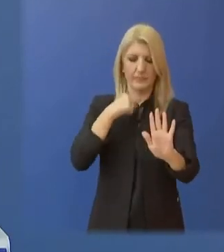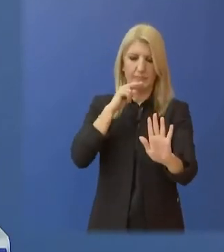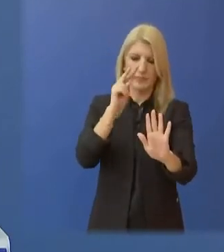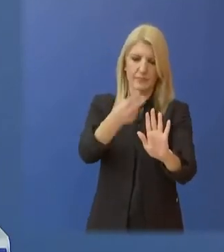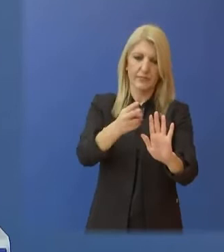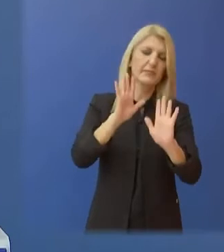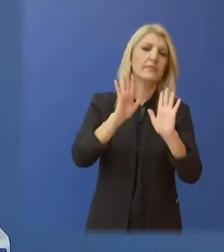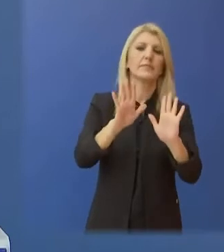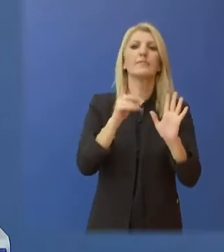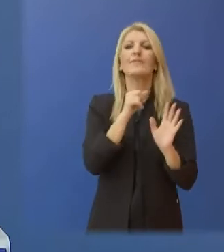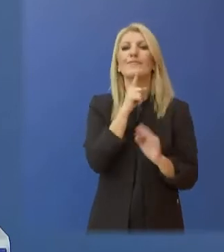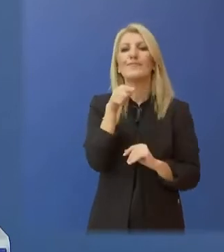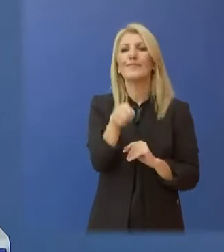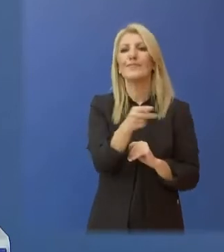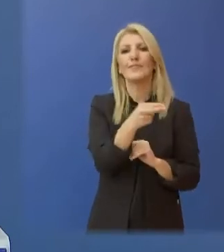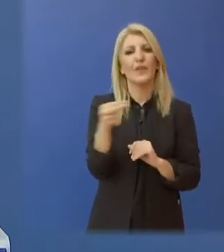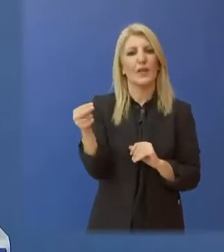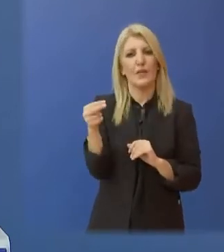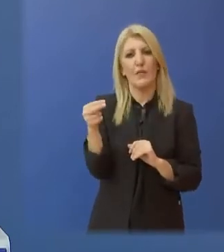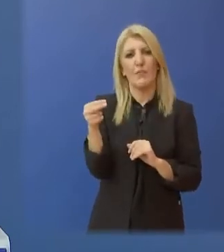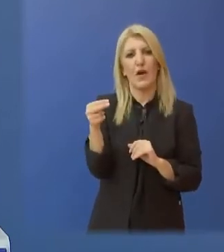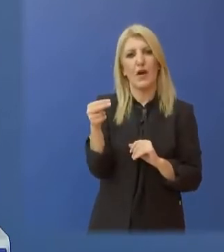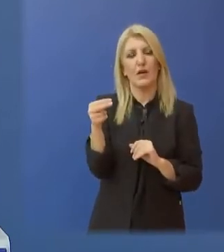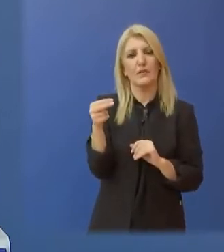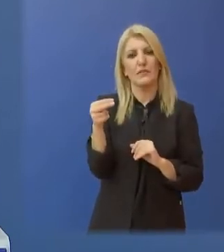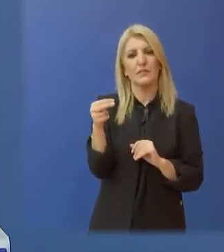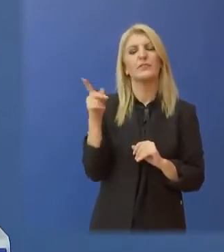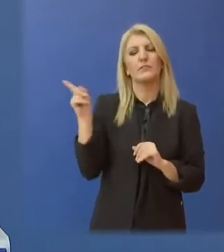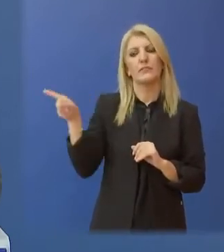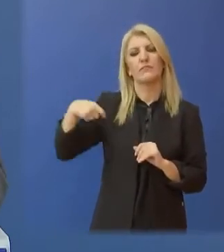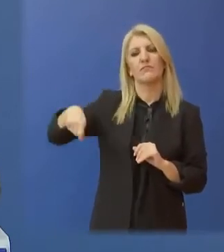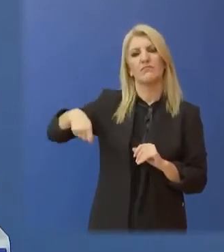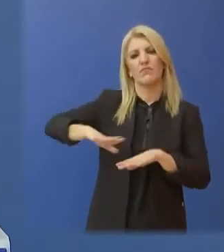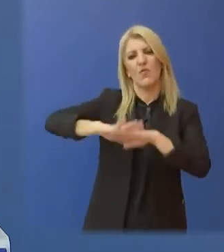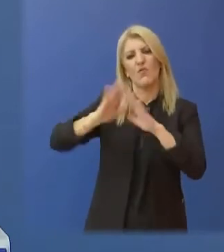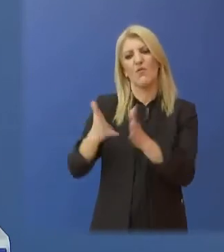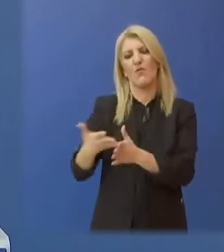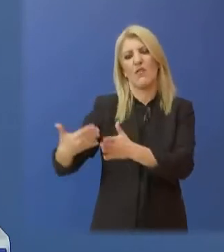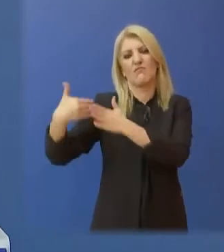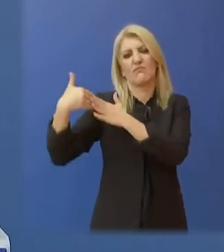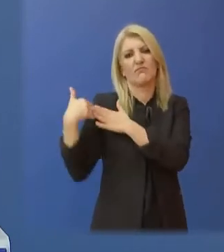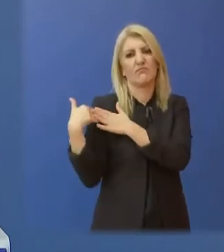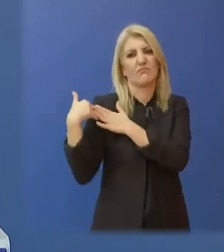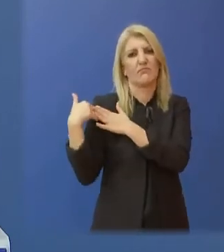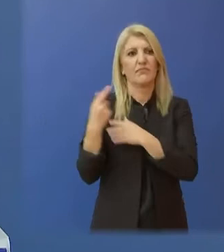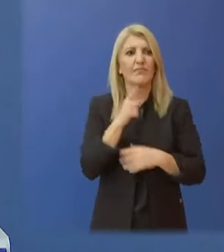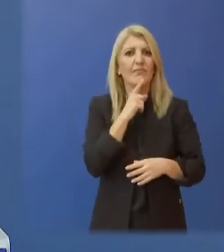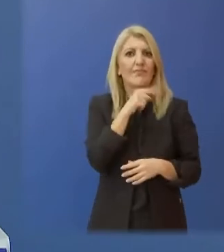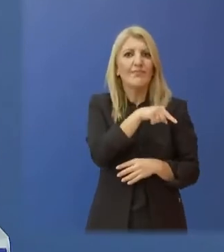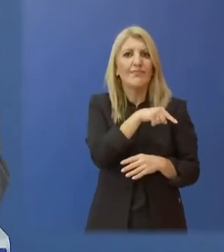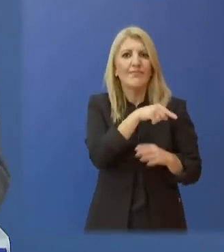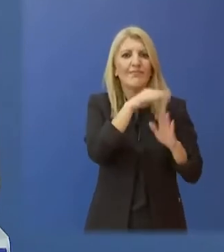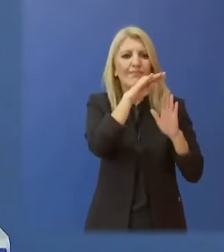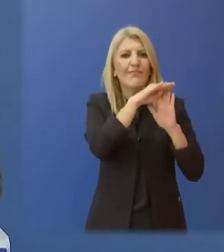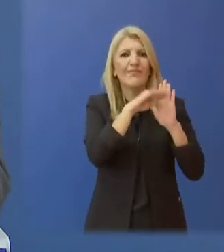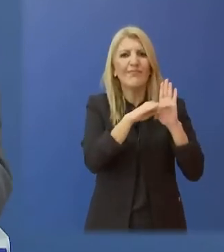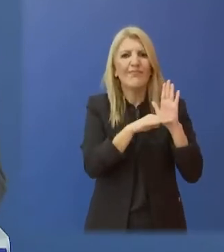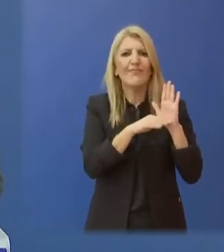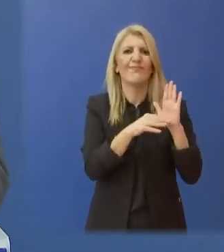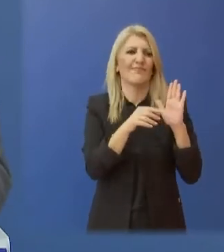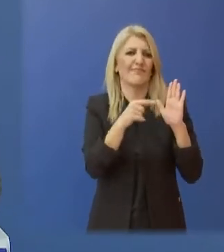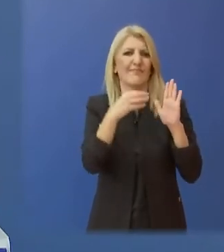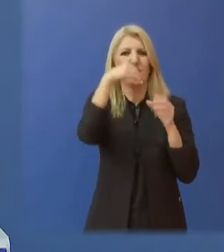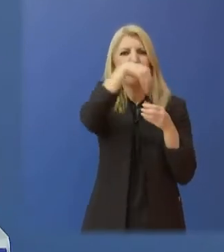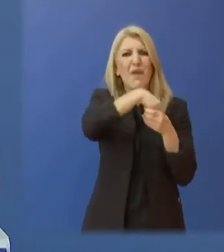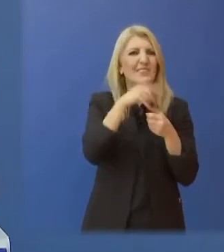αφορούν την ενδεχόμενη χρήση κακόβλων λογισμικών στη χώρα μας. Η κυβέρνηση έχει